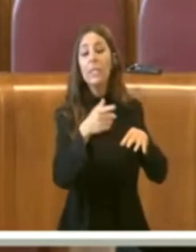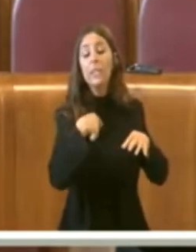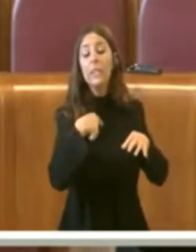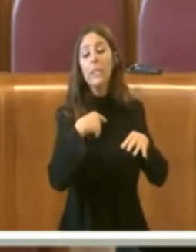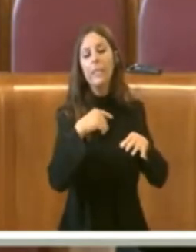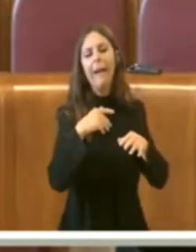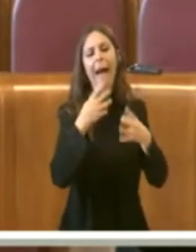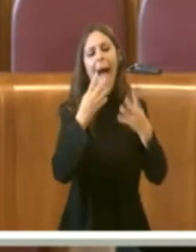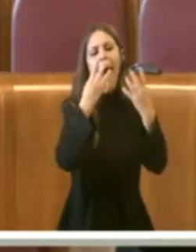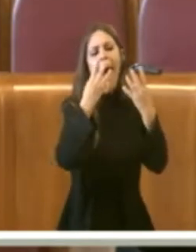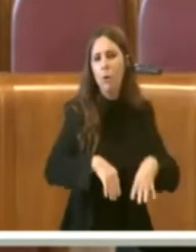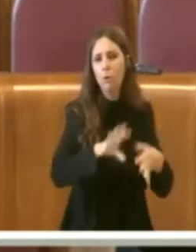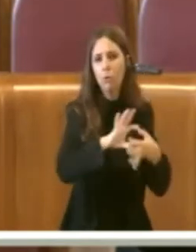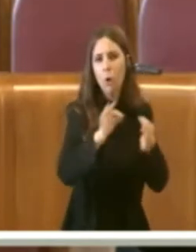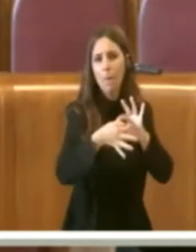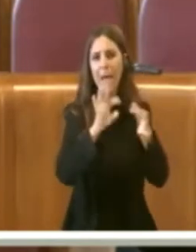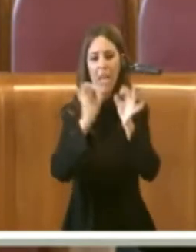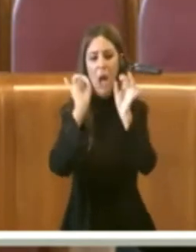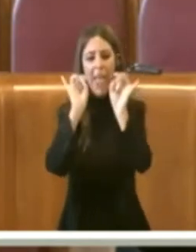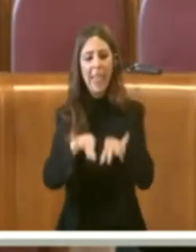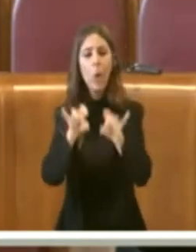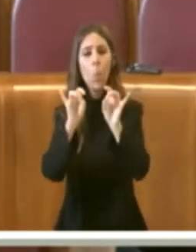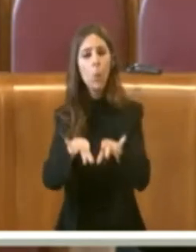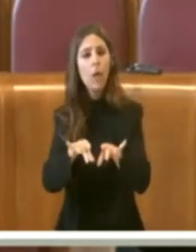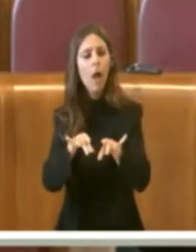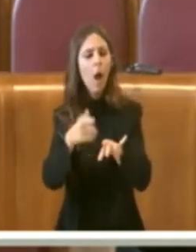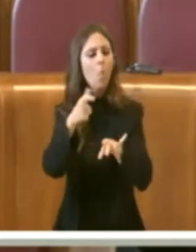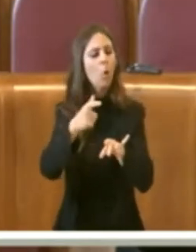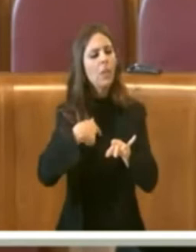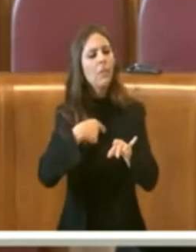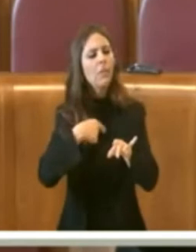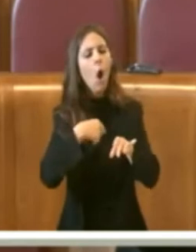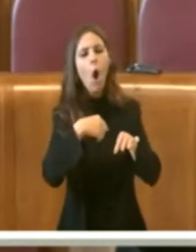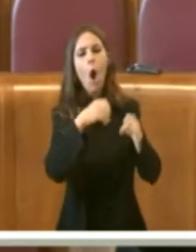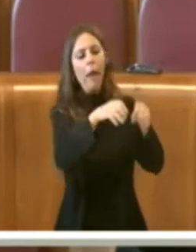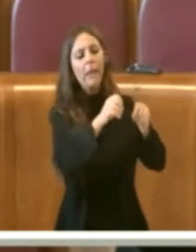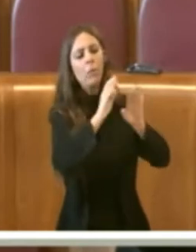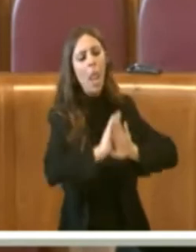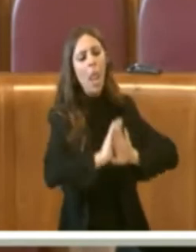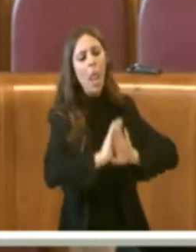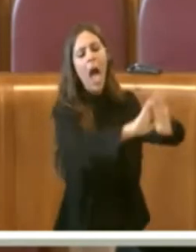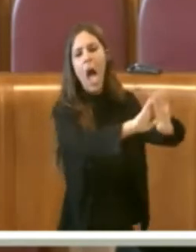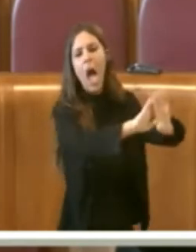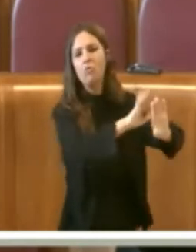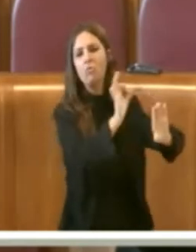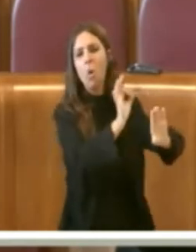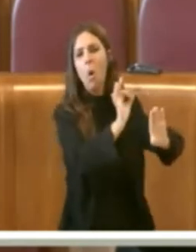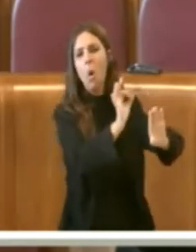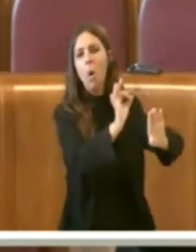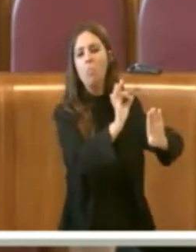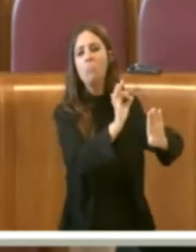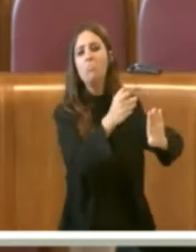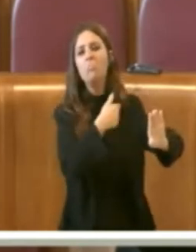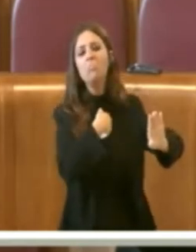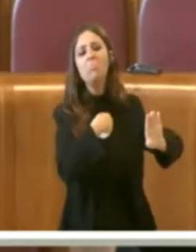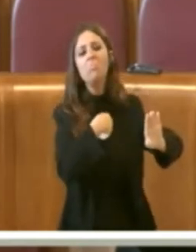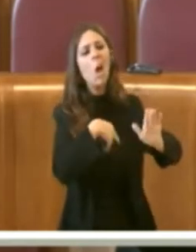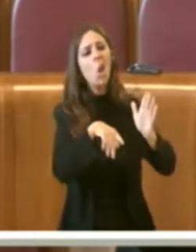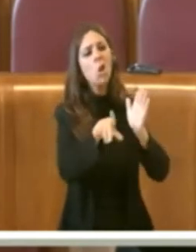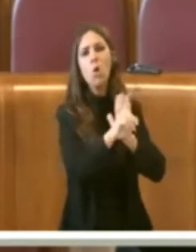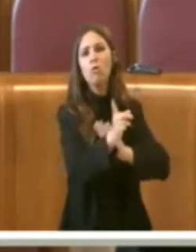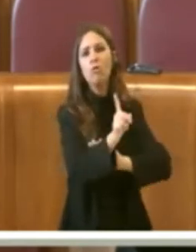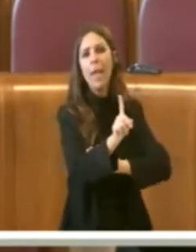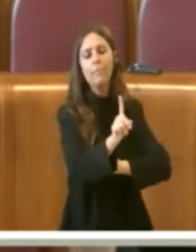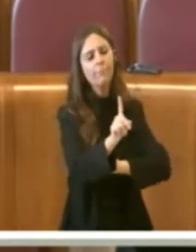inquinamento, ma non inquinamento in quanto magari vengono abbandonati o sversati in modo illegale, ma